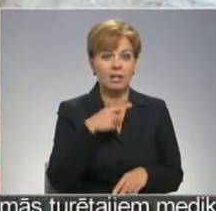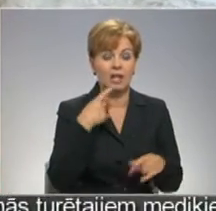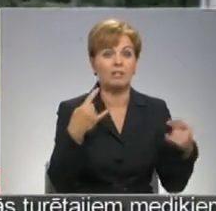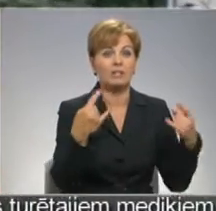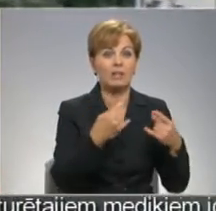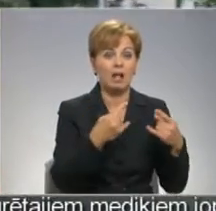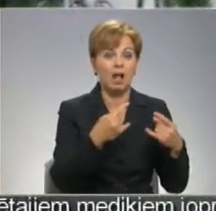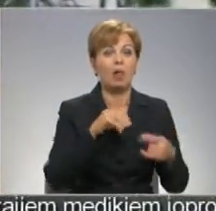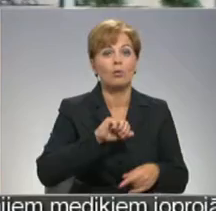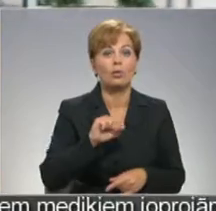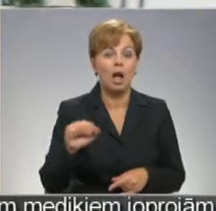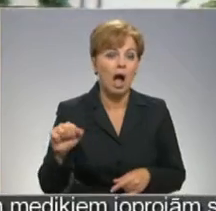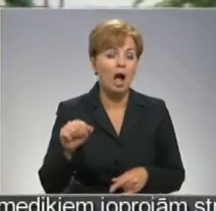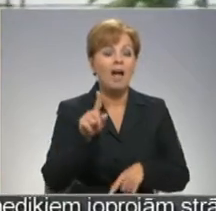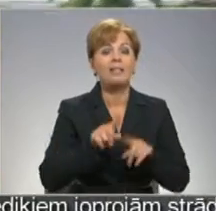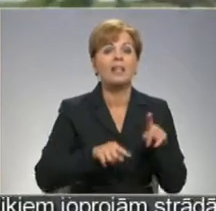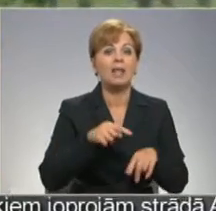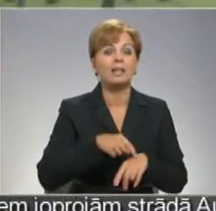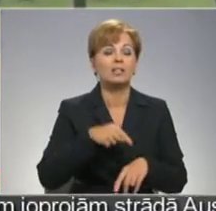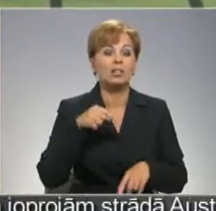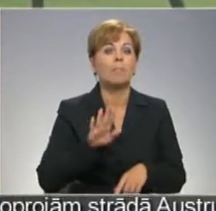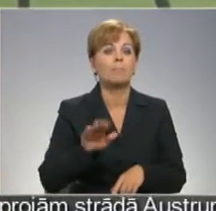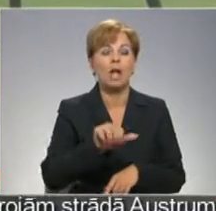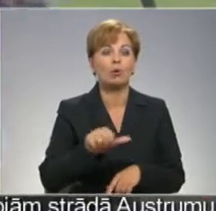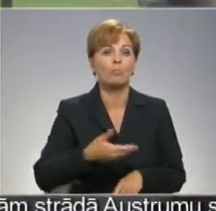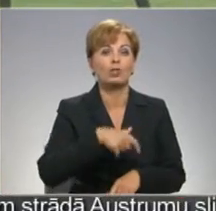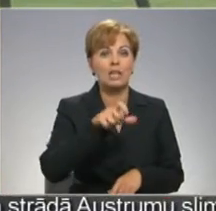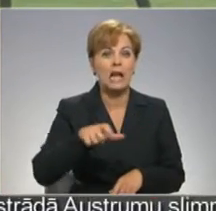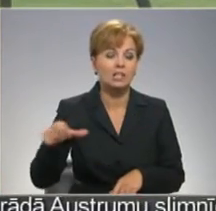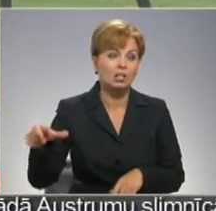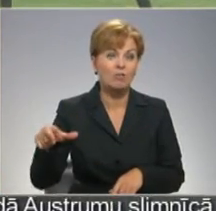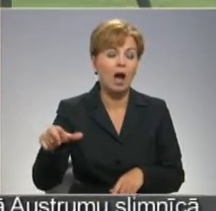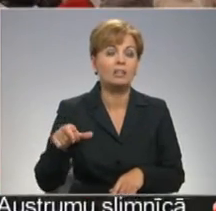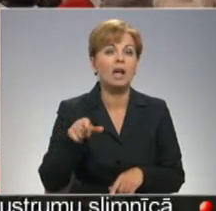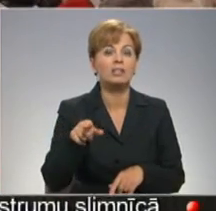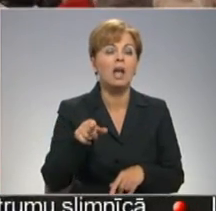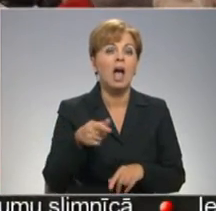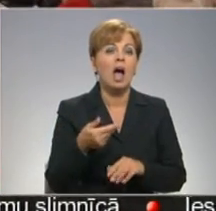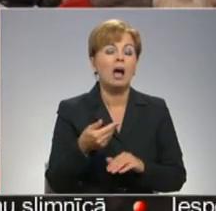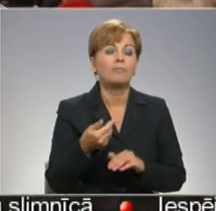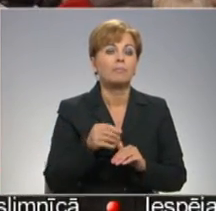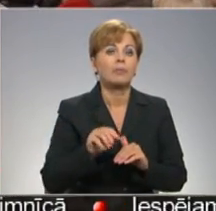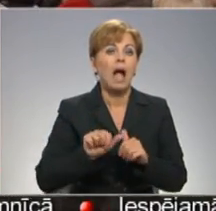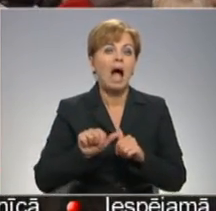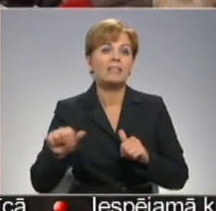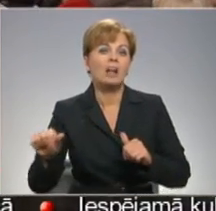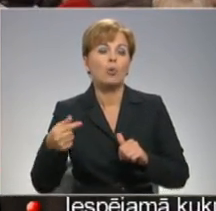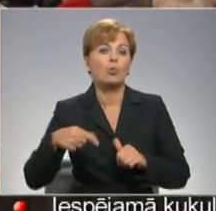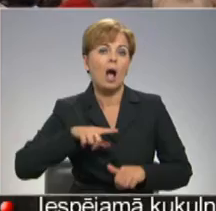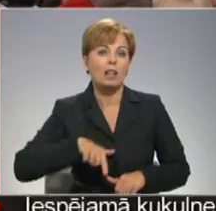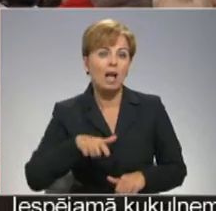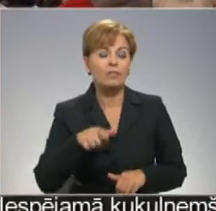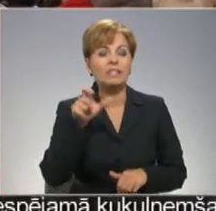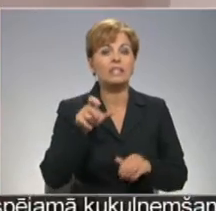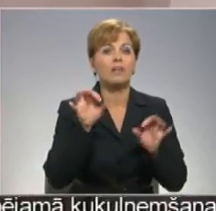Jā. Nērti rodas sajūta, ka pierobežā iedzīvotāji dzīvo ātrauku no Latvijas. Īstrāt iekoties ar saimas cilvēku